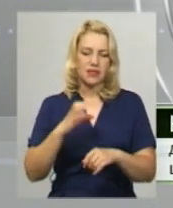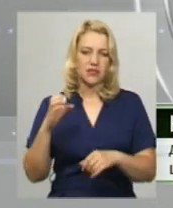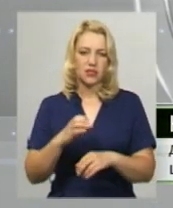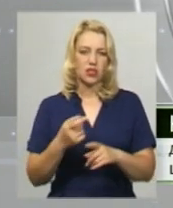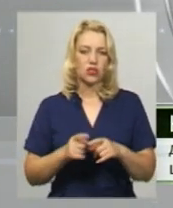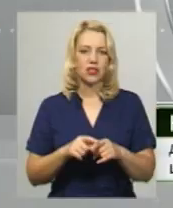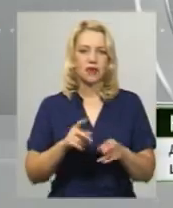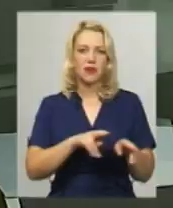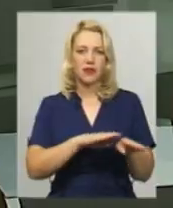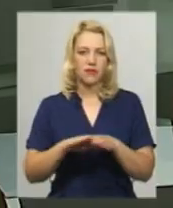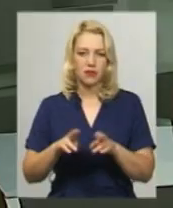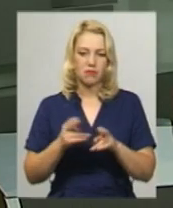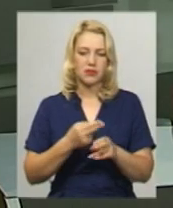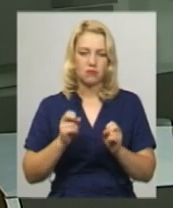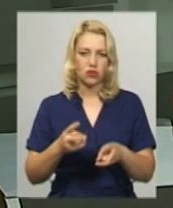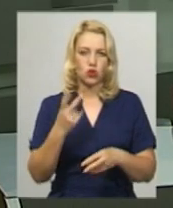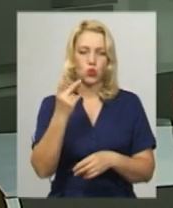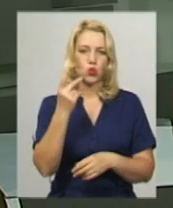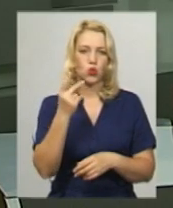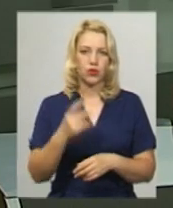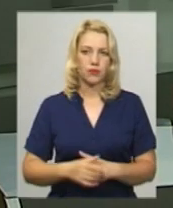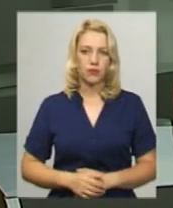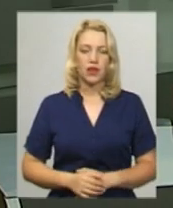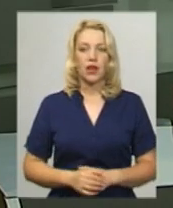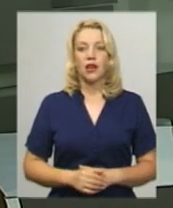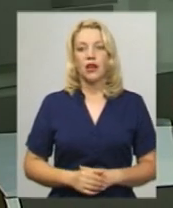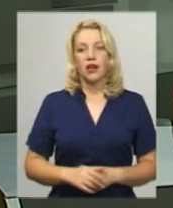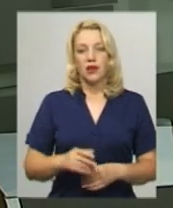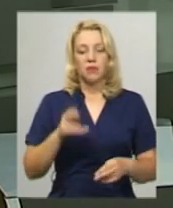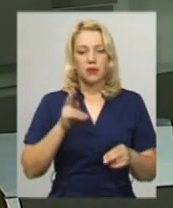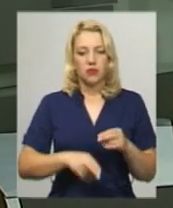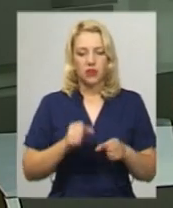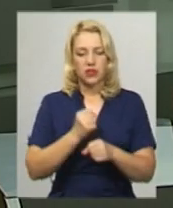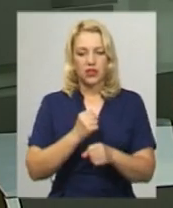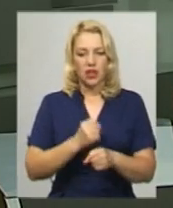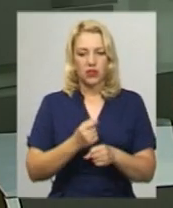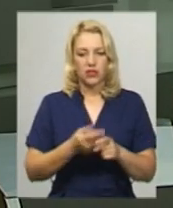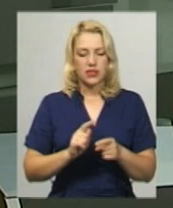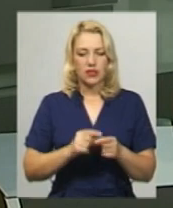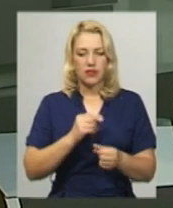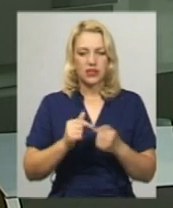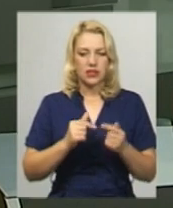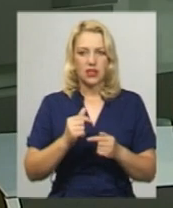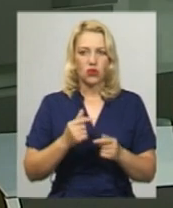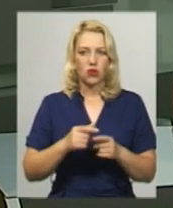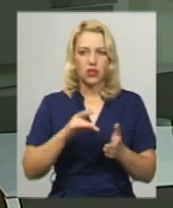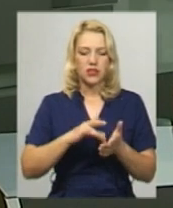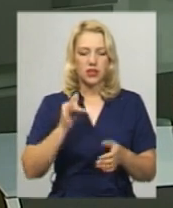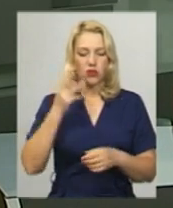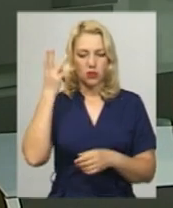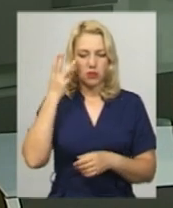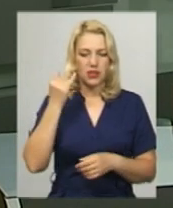помаранчевий. Припинено діяльність конвертаційного центру у Хмельницькому та його філії в Києві.